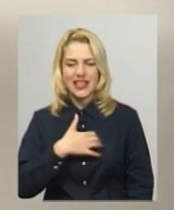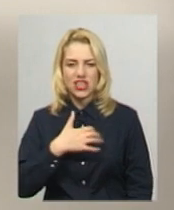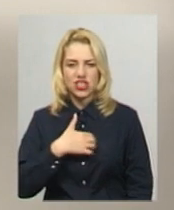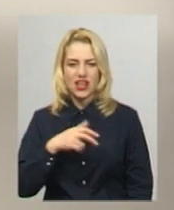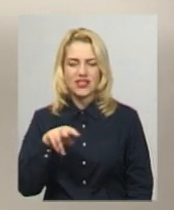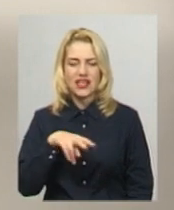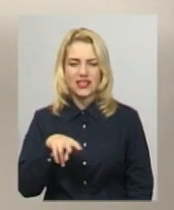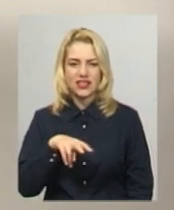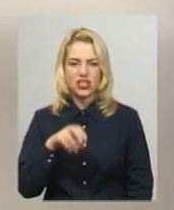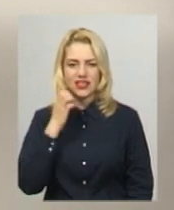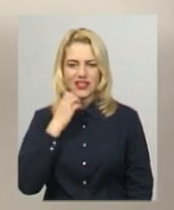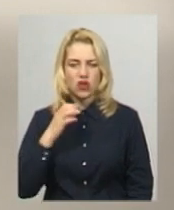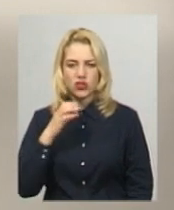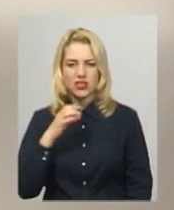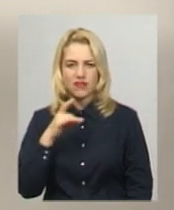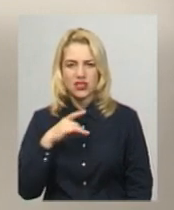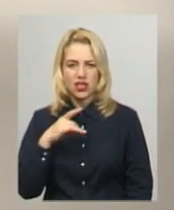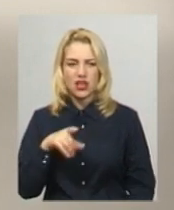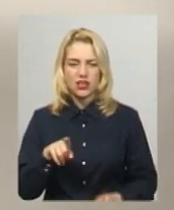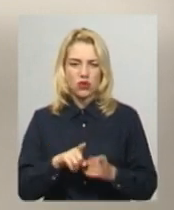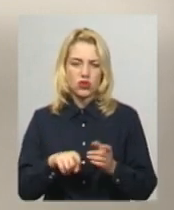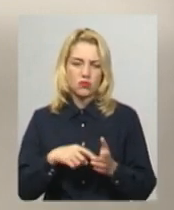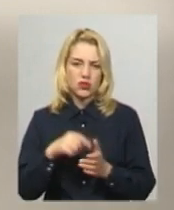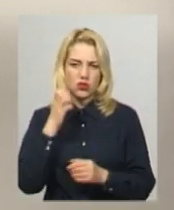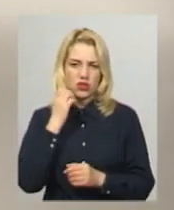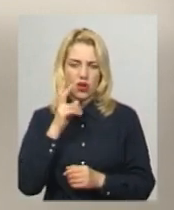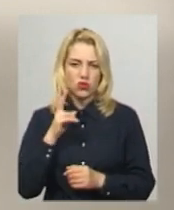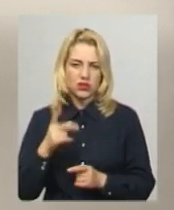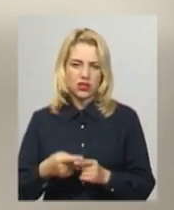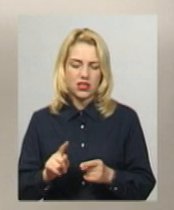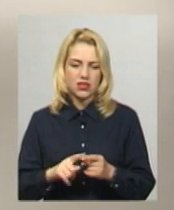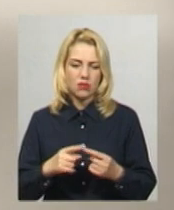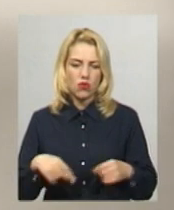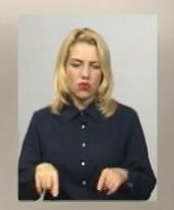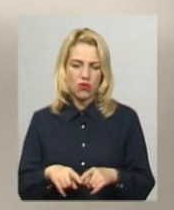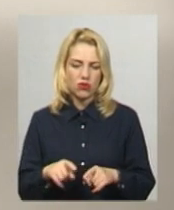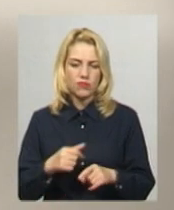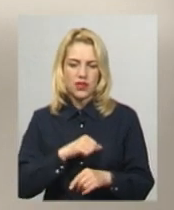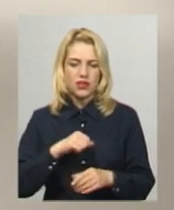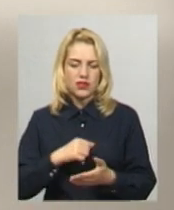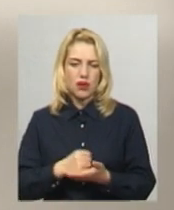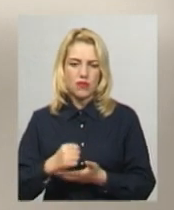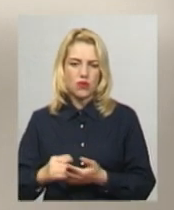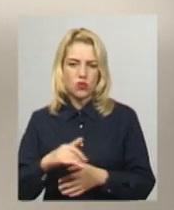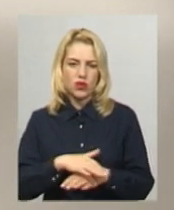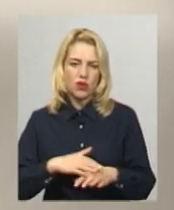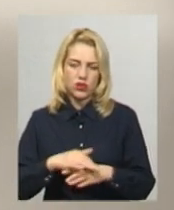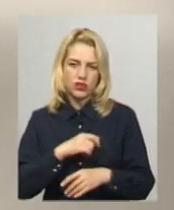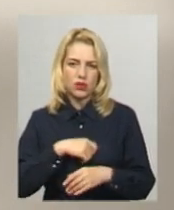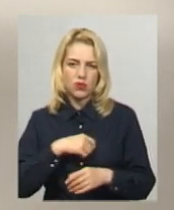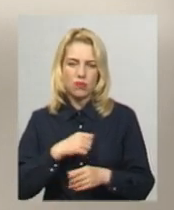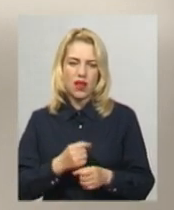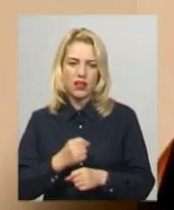Старосинявського районів, а також міста Староконстантинів. За цим же округом, також як самовисуванець у народні депутати, балотується